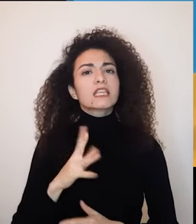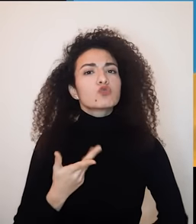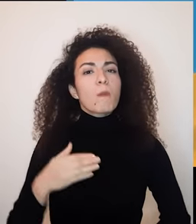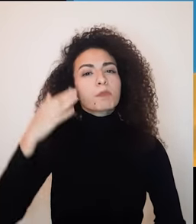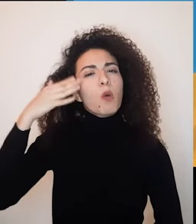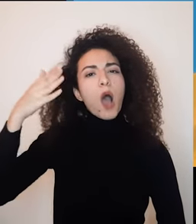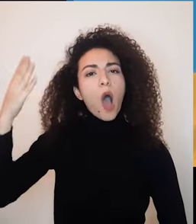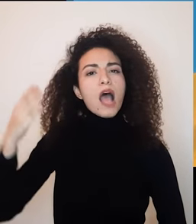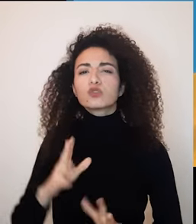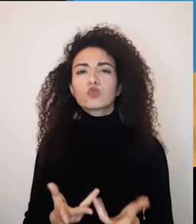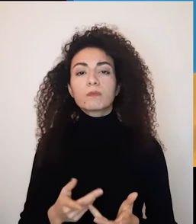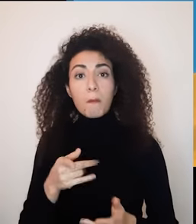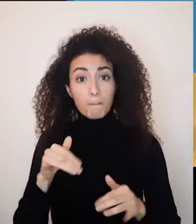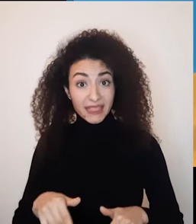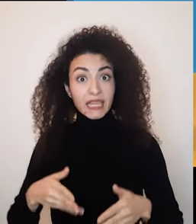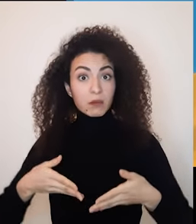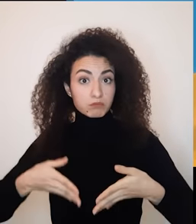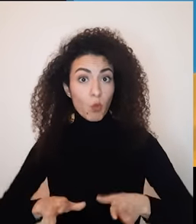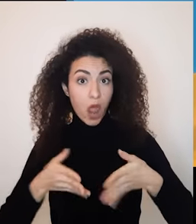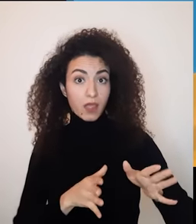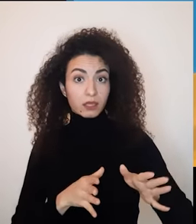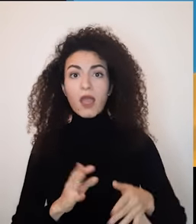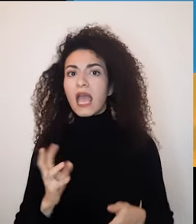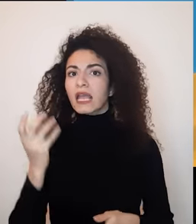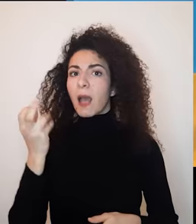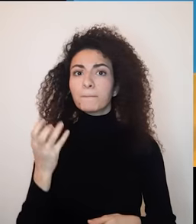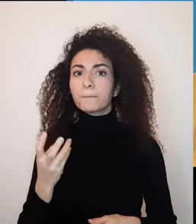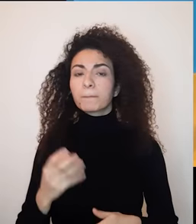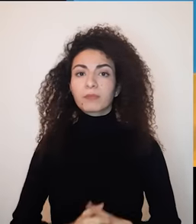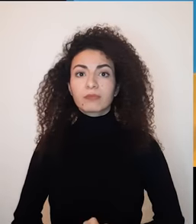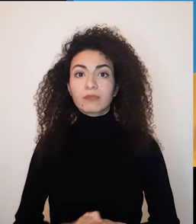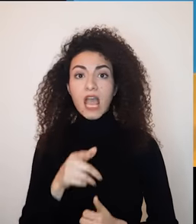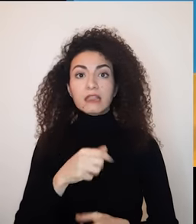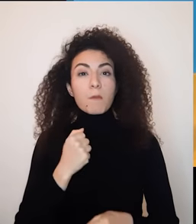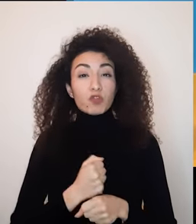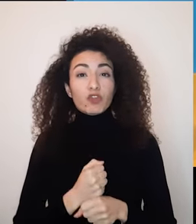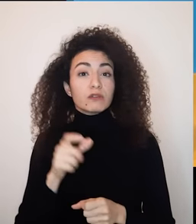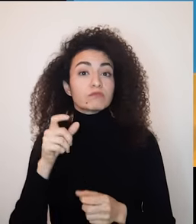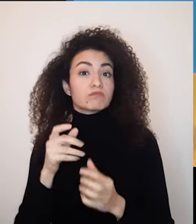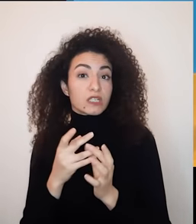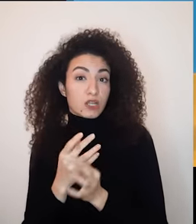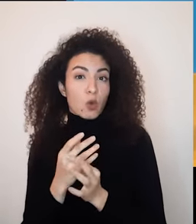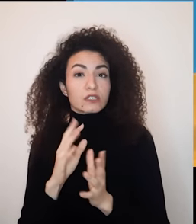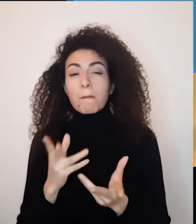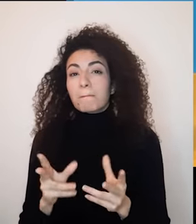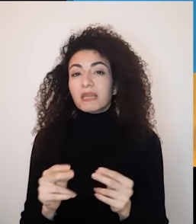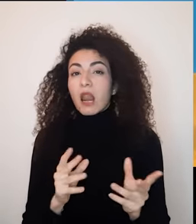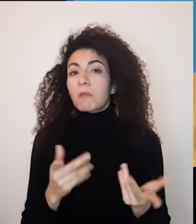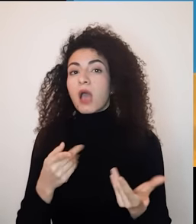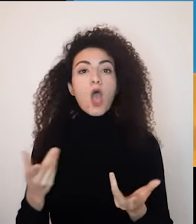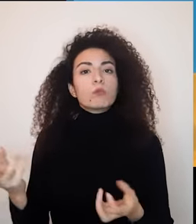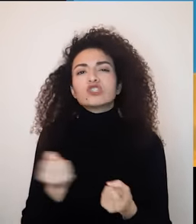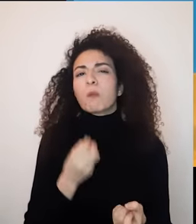توقعاتك؟ هل بدك أبفال؟ وإذا آيه كم طفل؟ هل تنتظري من الآخر أنه يظهر لك عاطفته بطريقة